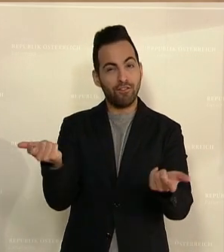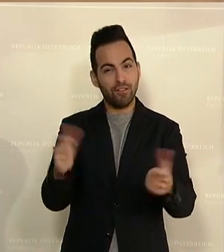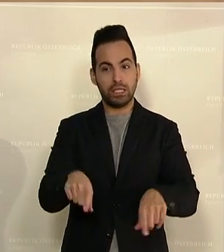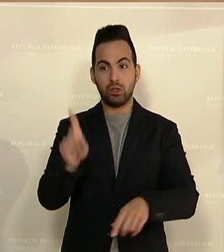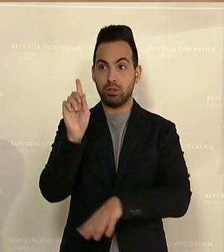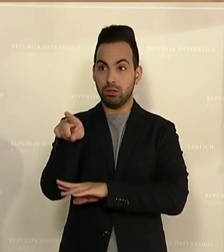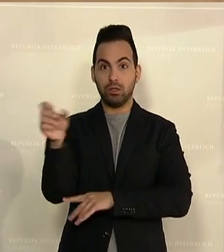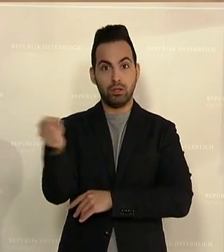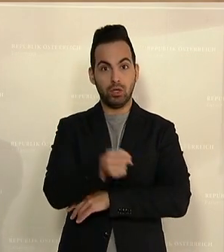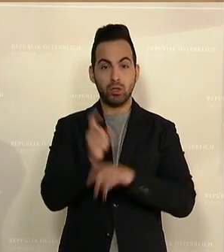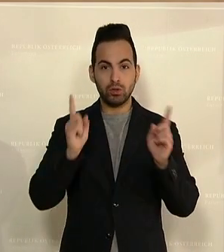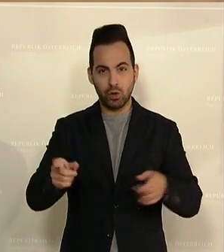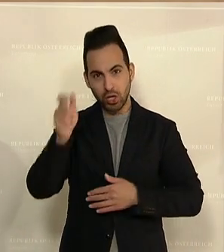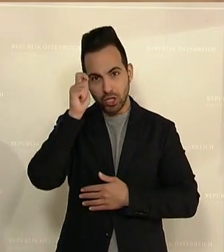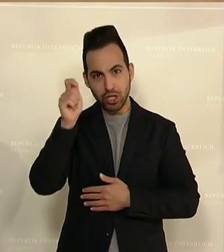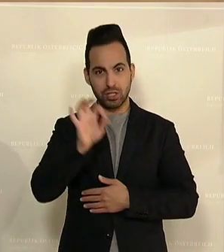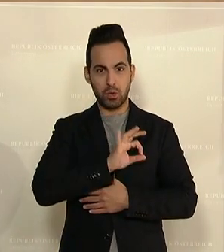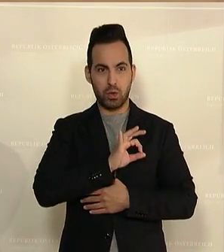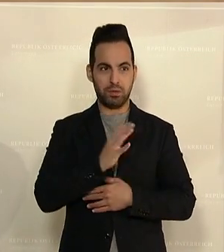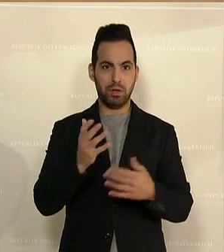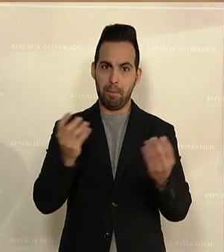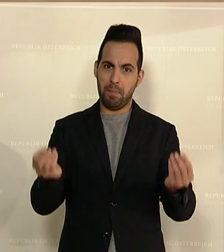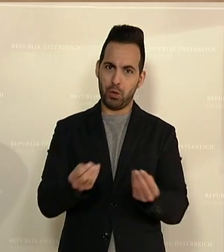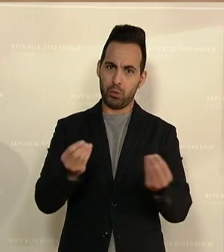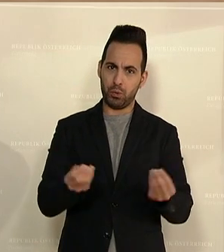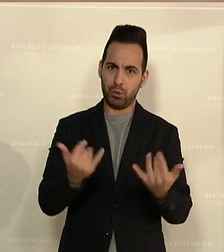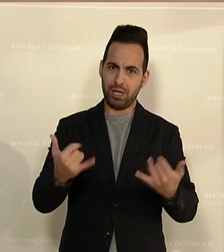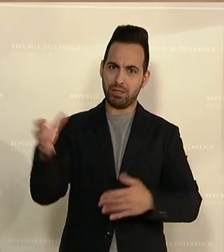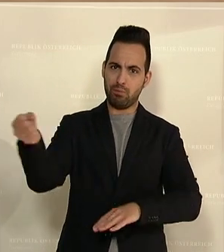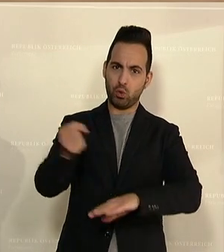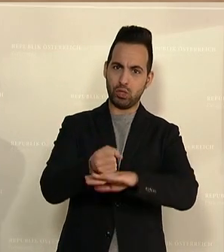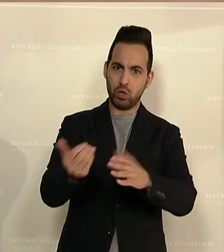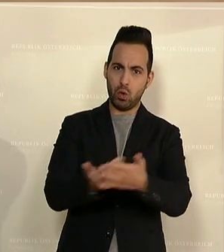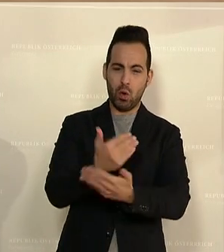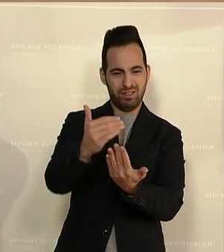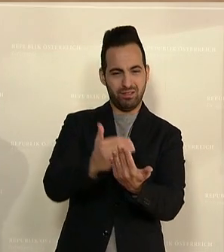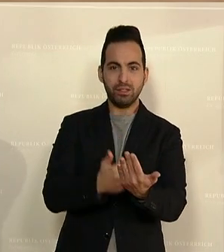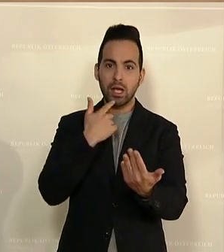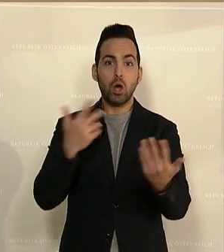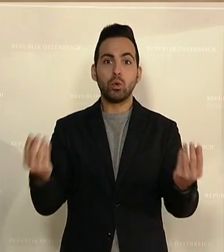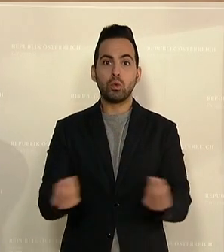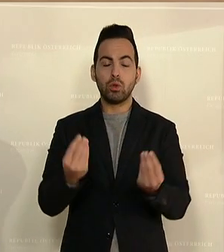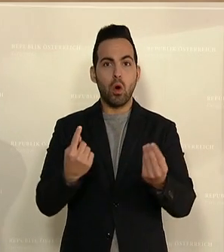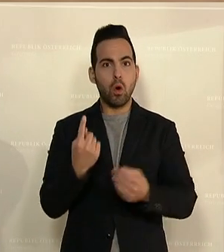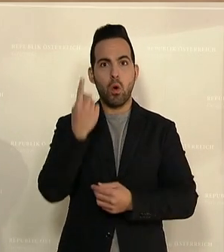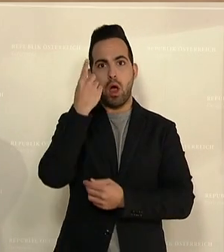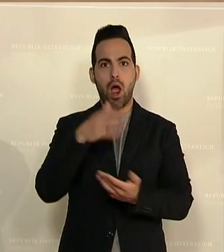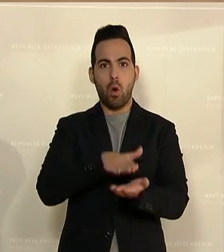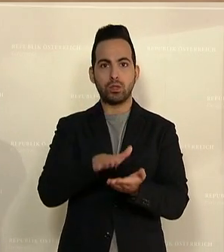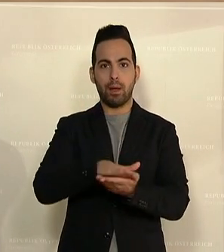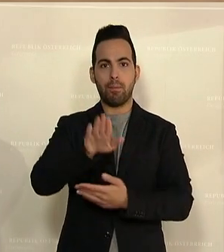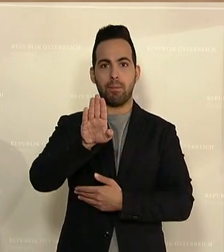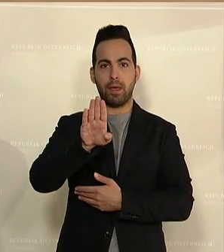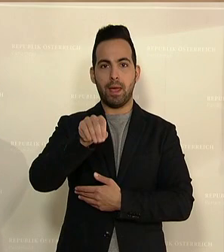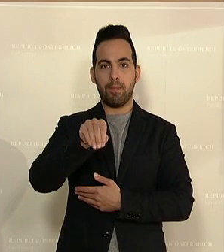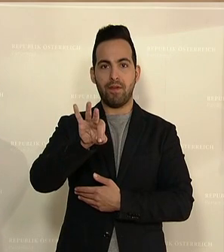soll. Und geschätzte Kolleginnen und Kollegen, als Begründung für diesen Schritt wird behauptet, dass diese aufgrund der hohen Ausgaben des BMF im